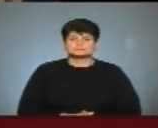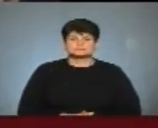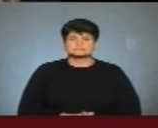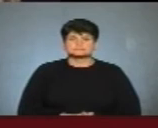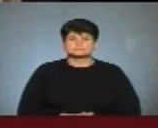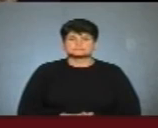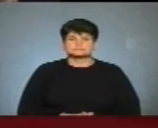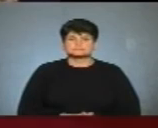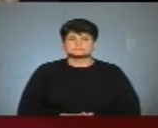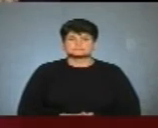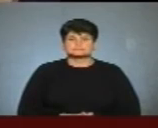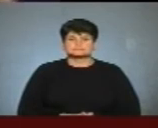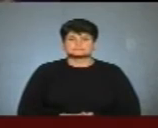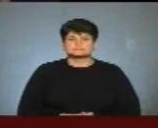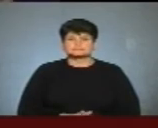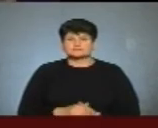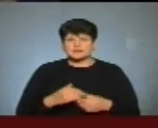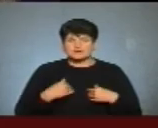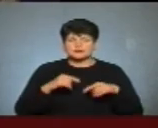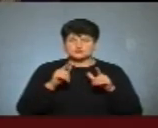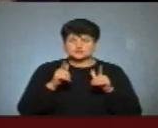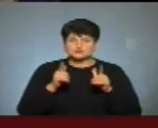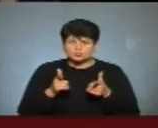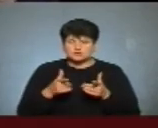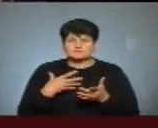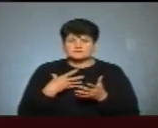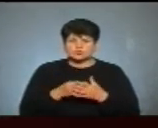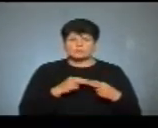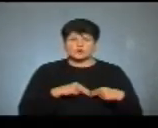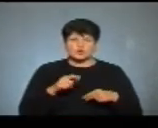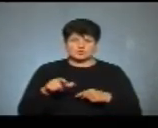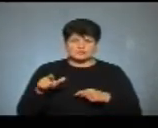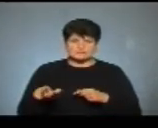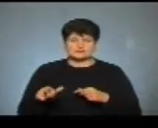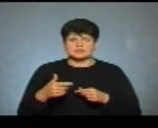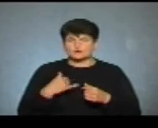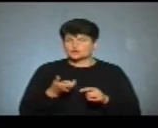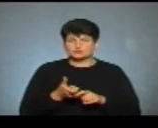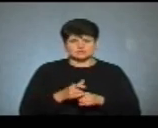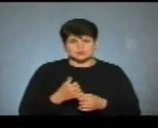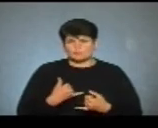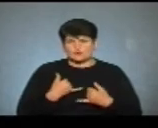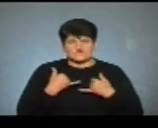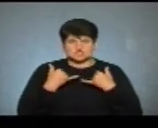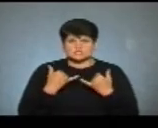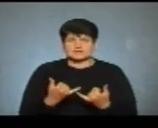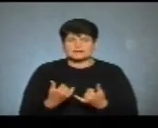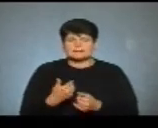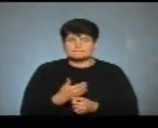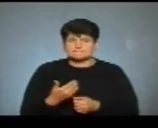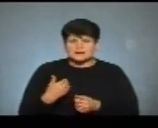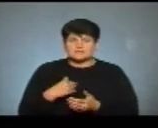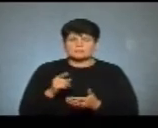Тут я згоден зі своїм колегою Іваном Сороколітом, якого я дуже поважаю. І ми